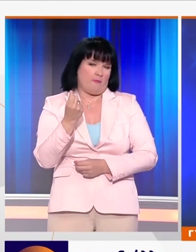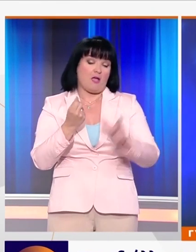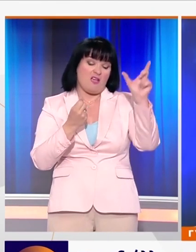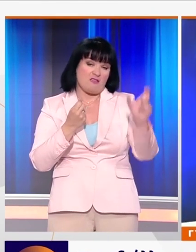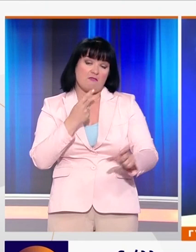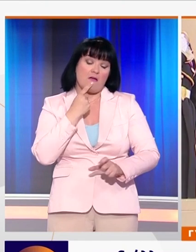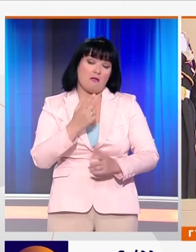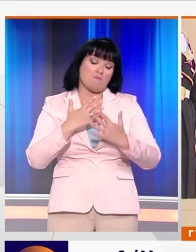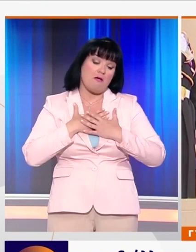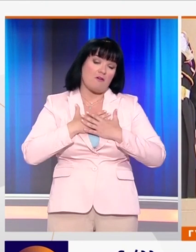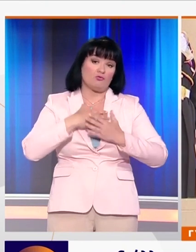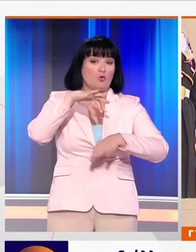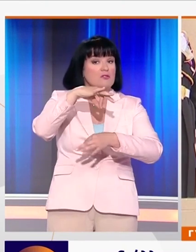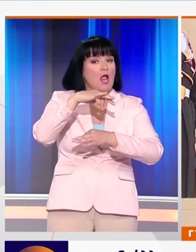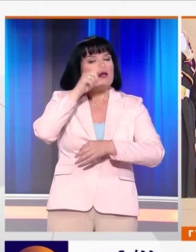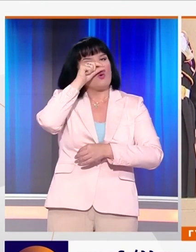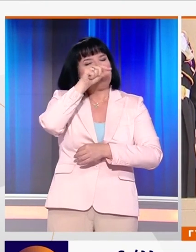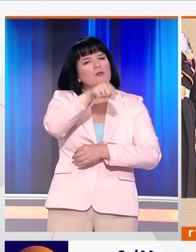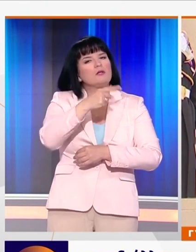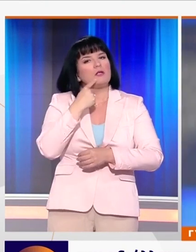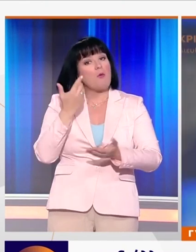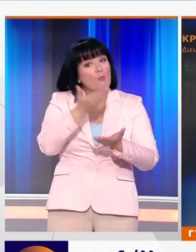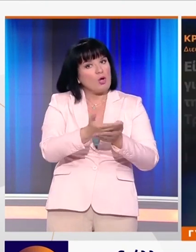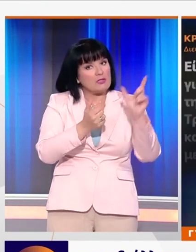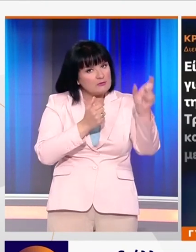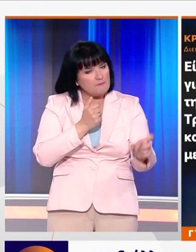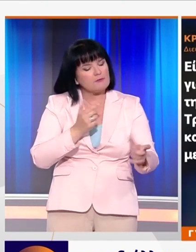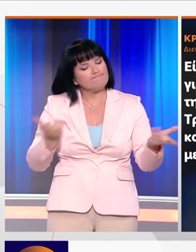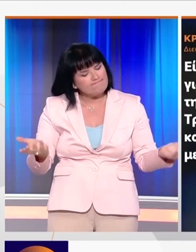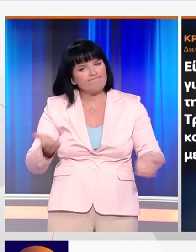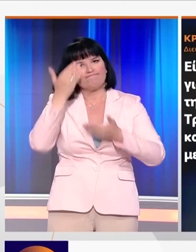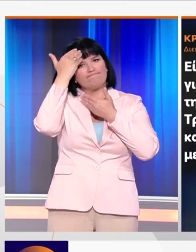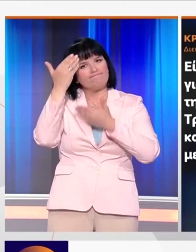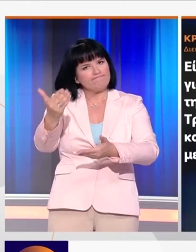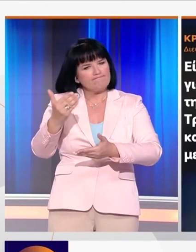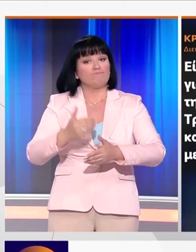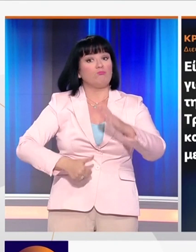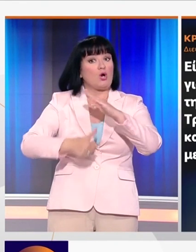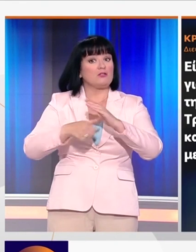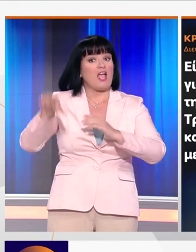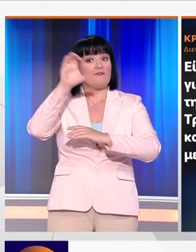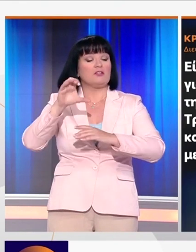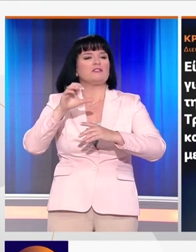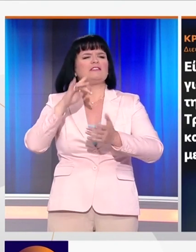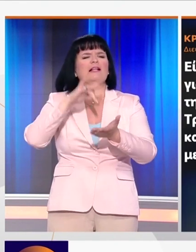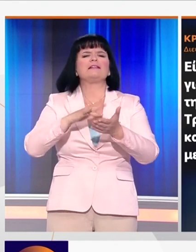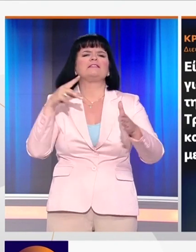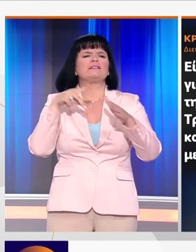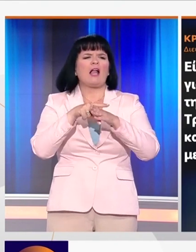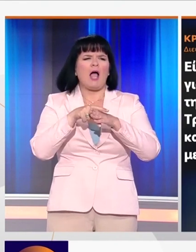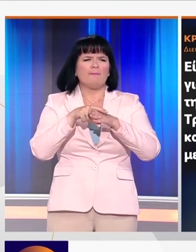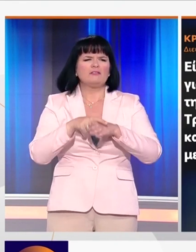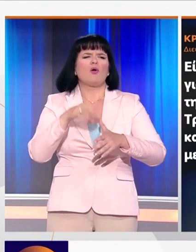Η ίδια ευχαρίστησε μέσω Twitter όλους όσοι την πρότειναν. Είναι τιμή μου που προτάθηκα για την Προεδρία της Ευρωπαϊκής Κεντρικής Τράπεζας.